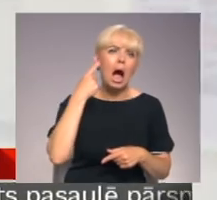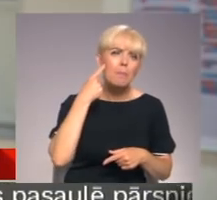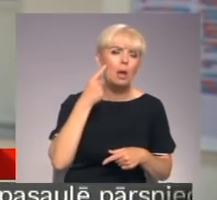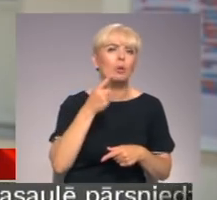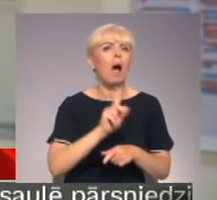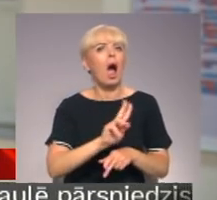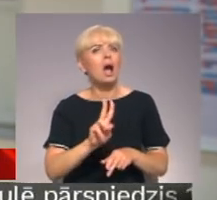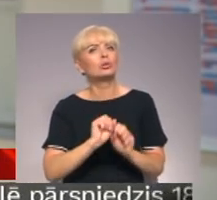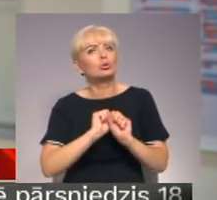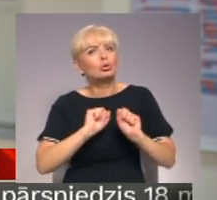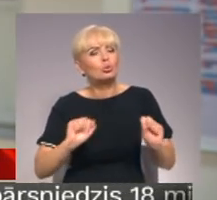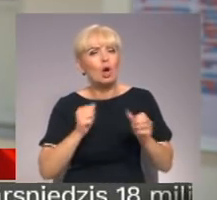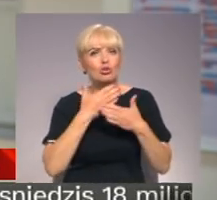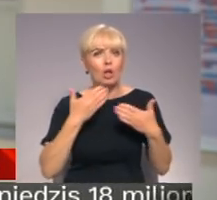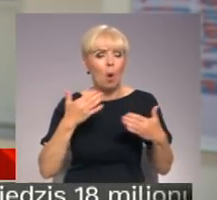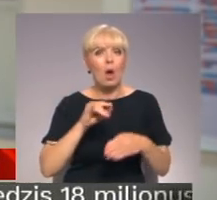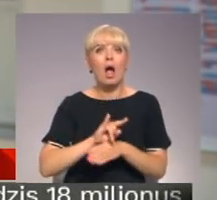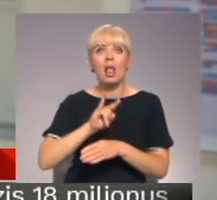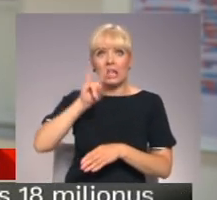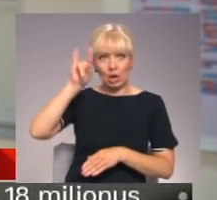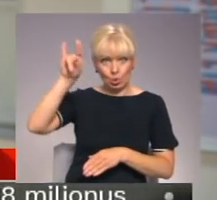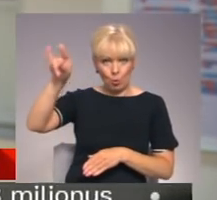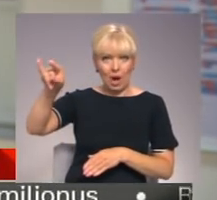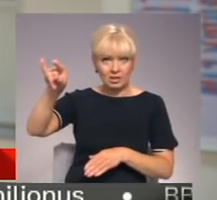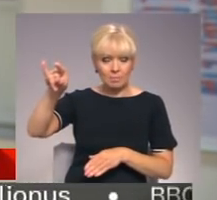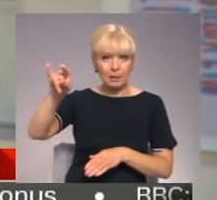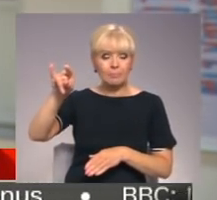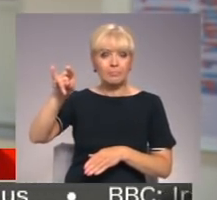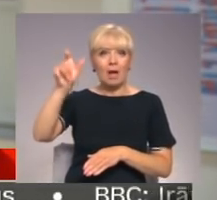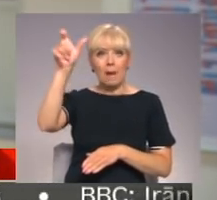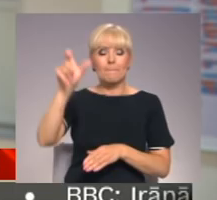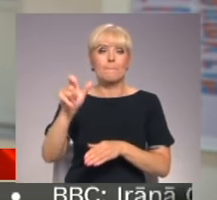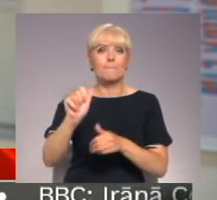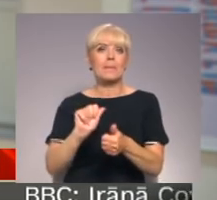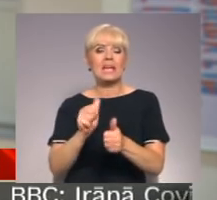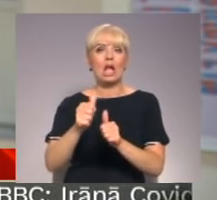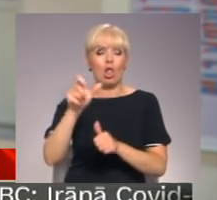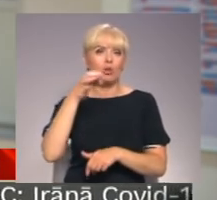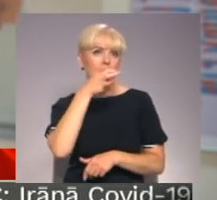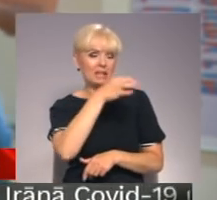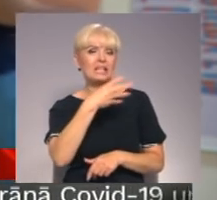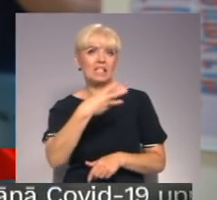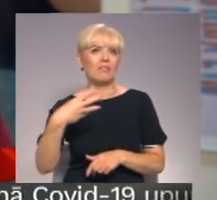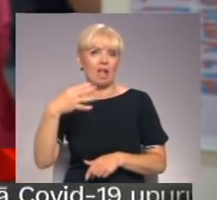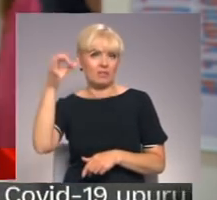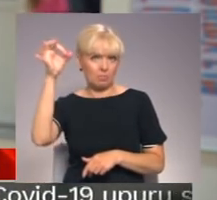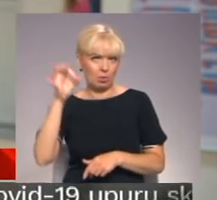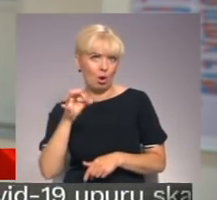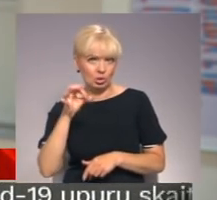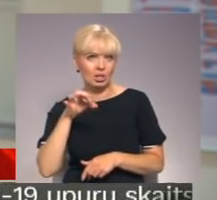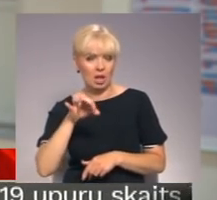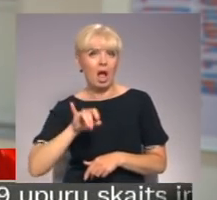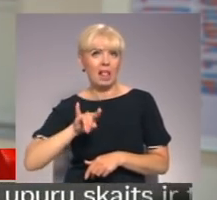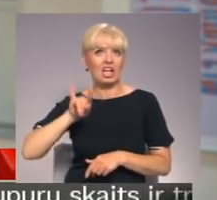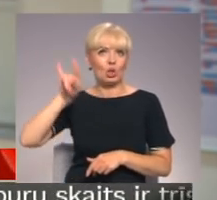droši. Ja mēs lidosim ar jums ar lidmašīnu, un pilots patīk ziniet, dargie, 90%, ka mēs